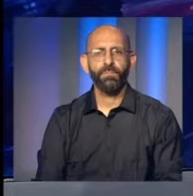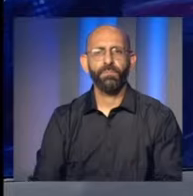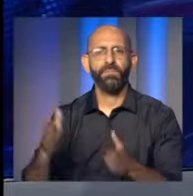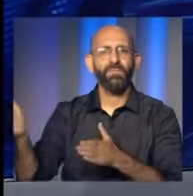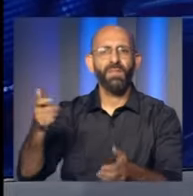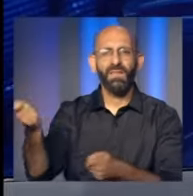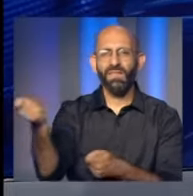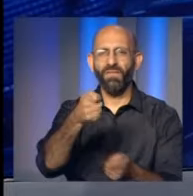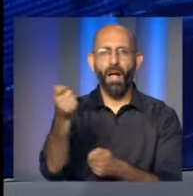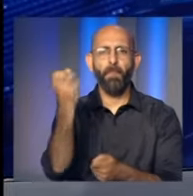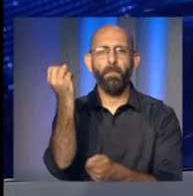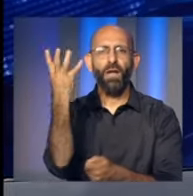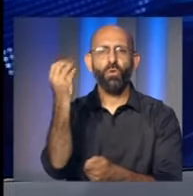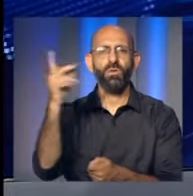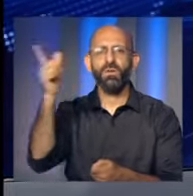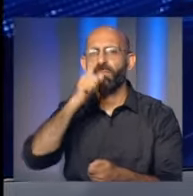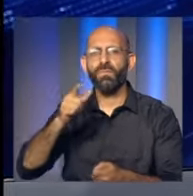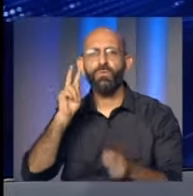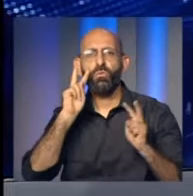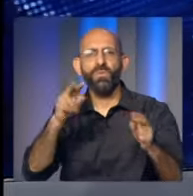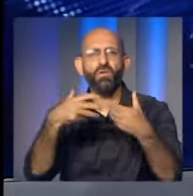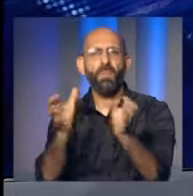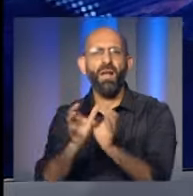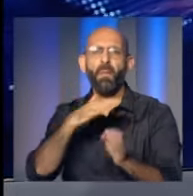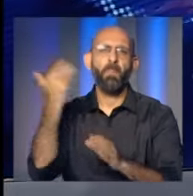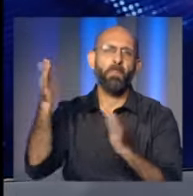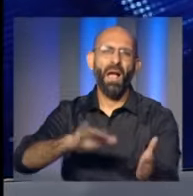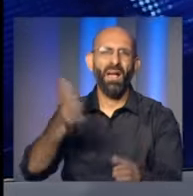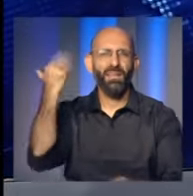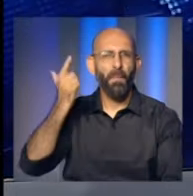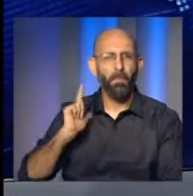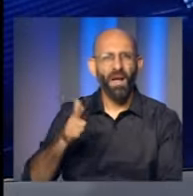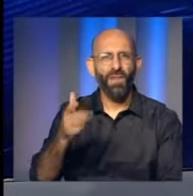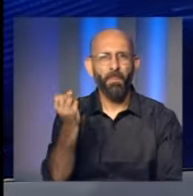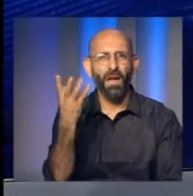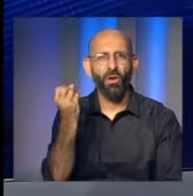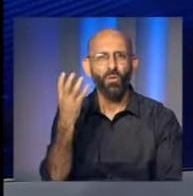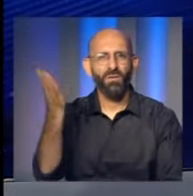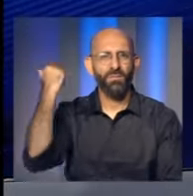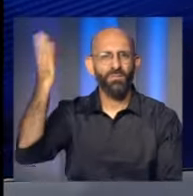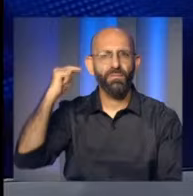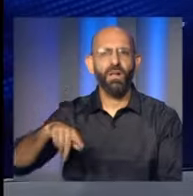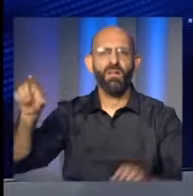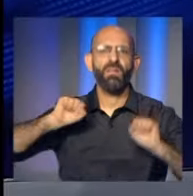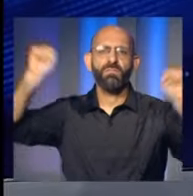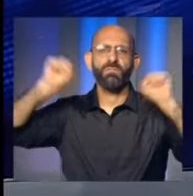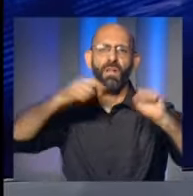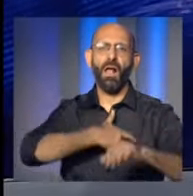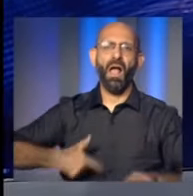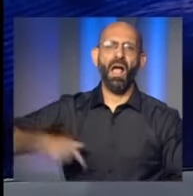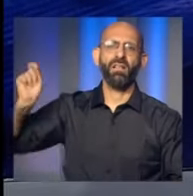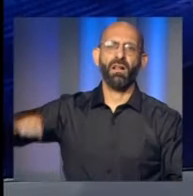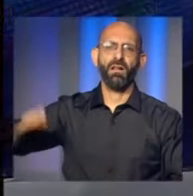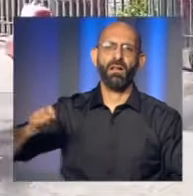بدعوة من فوج اطفاء بيروت وجمية أهالي ضحايا انفجار مرفأ بيروت نفذت وقفة احتجاجية أمام